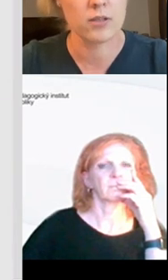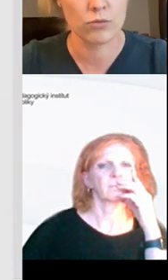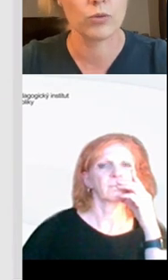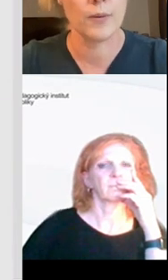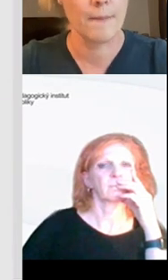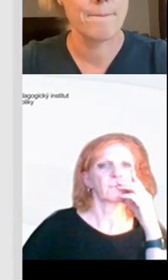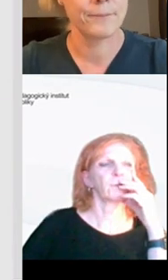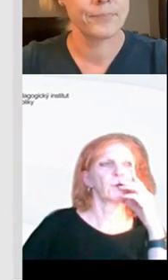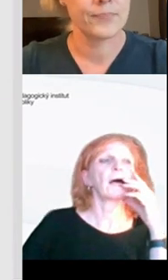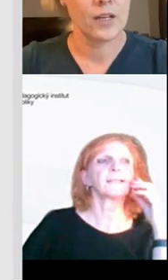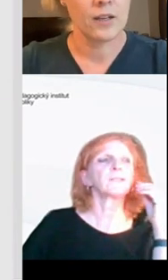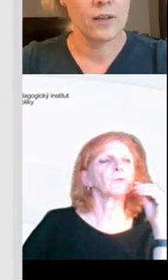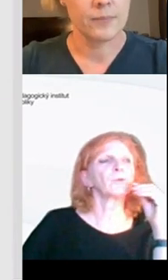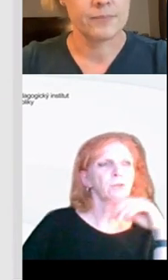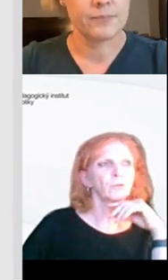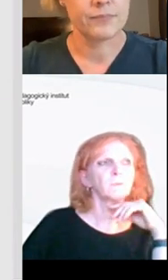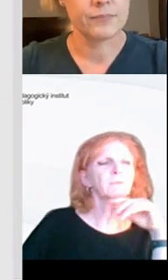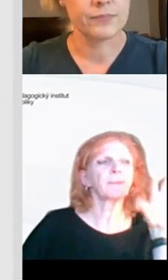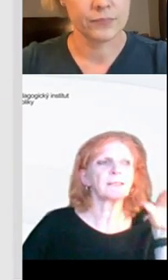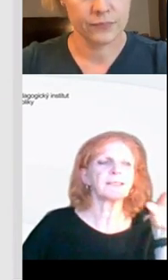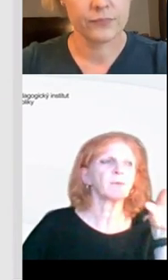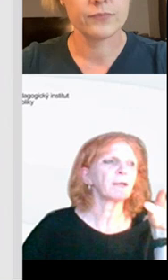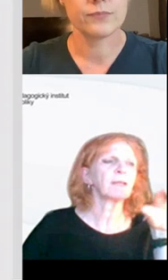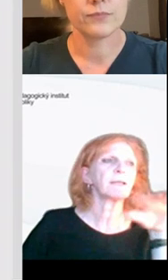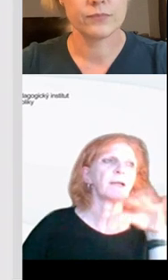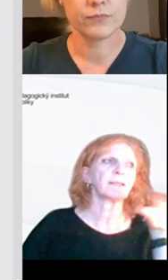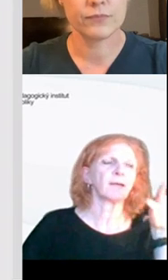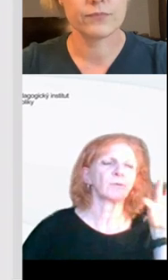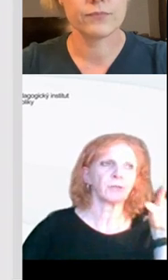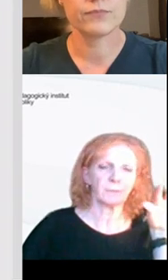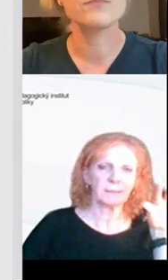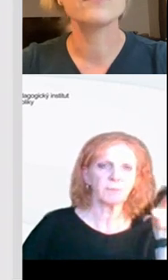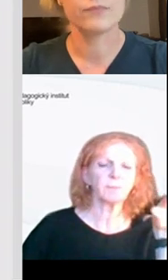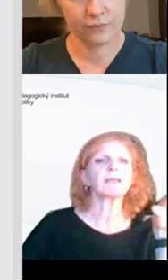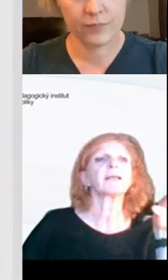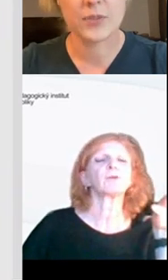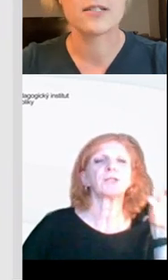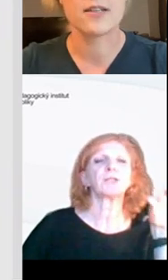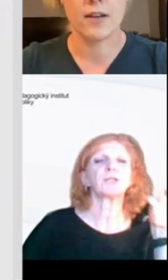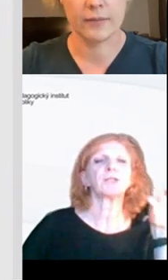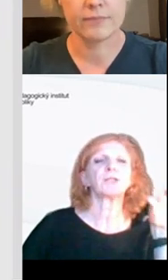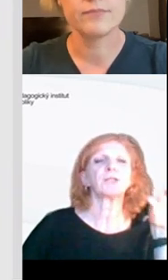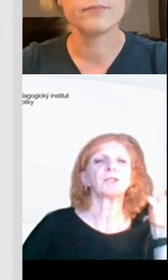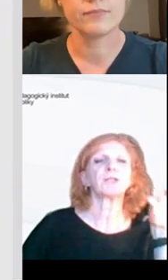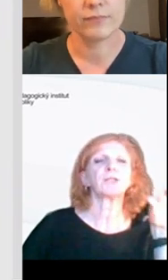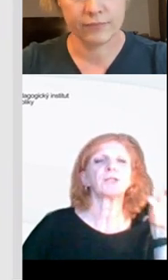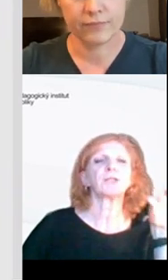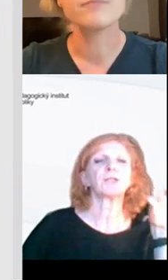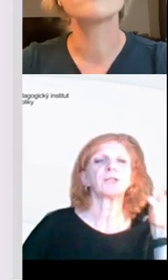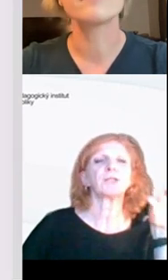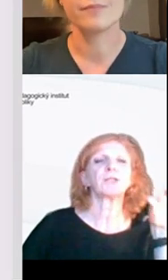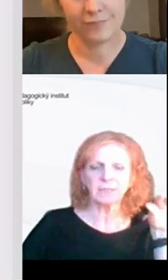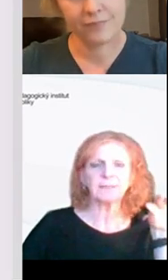zasunout. Jo, a jestli tomu dobře rozumím, tak práce s těmi pravidly je práce jako s každými jinými pravidly. dobře, že se na to děti sami